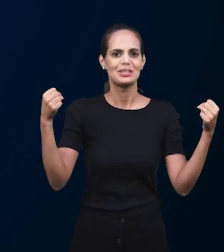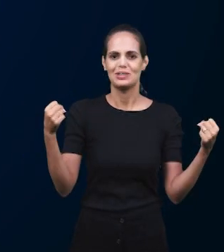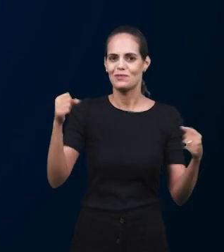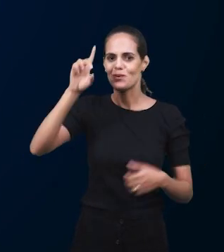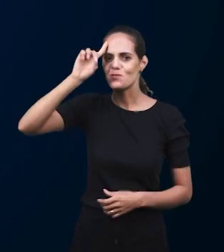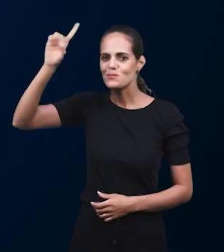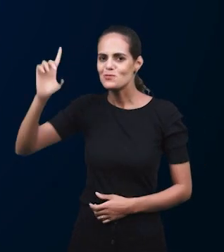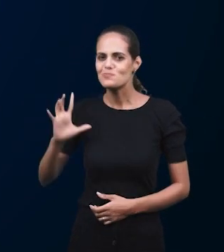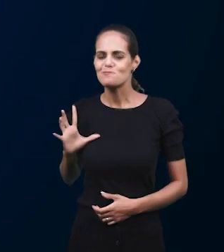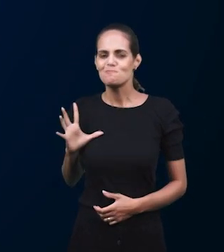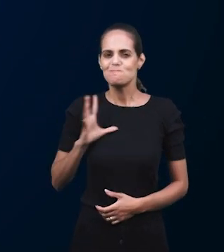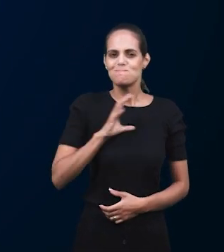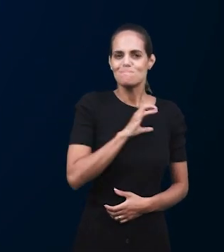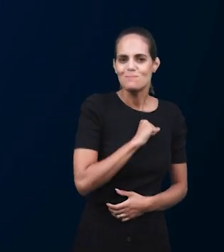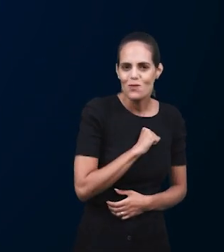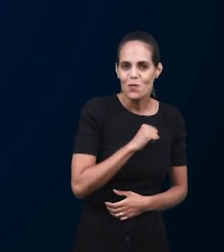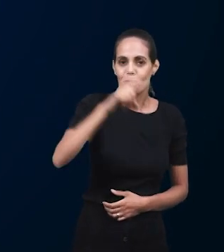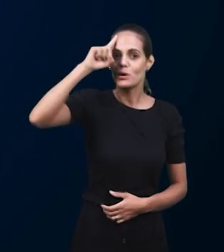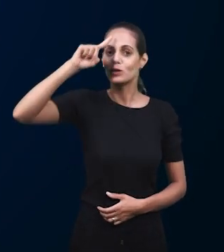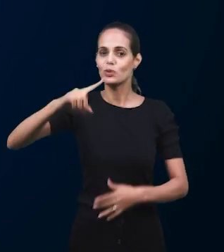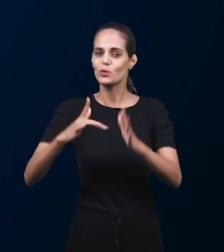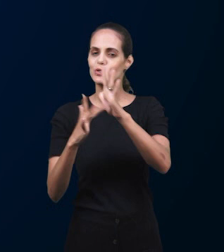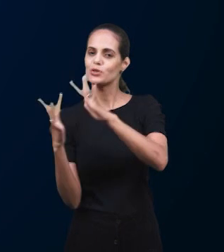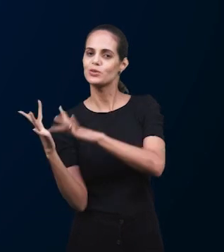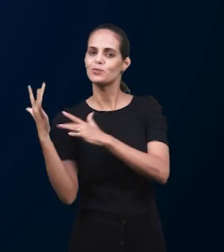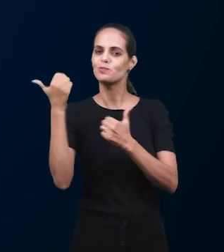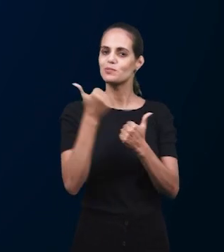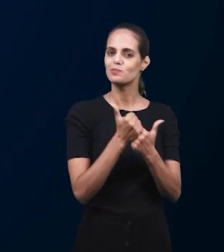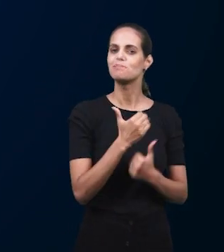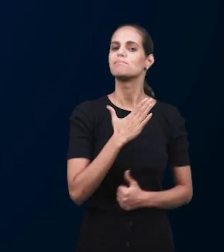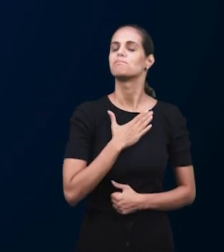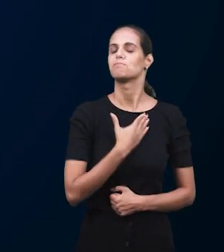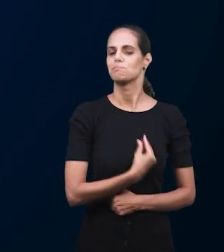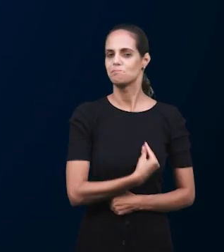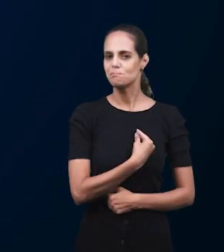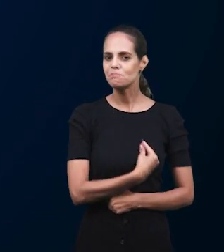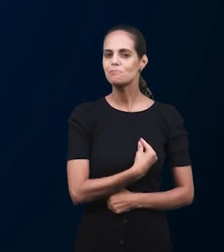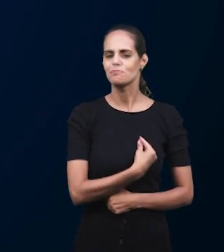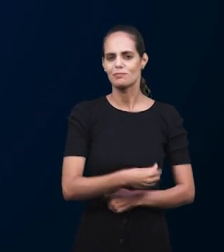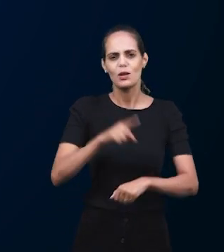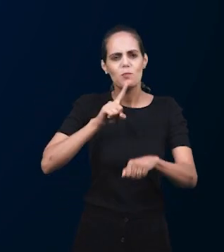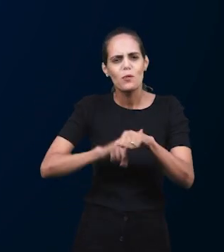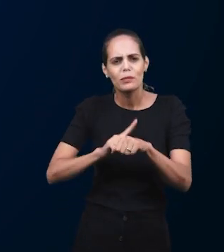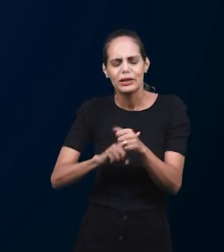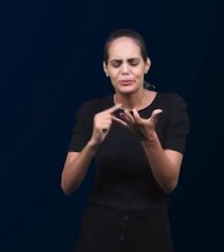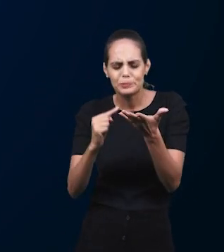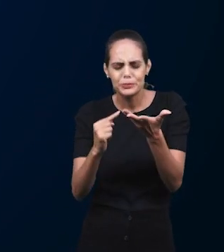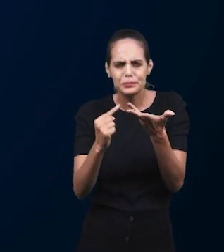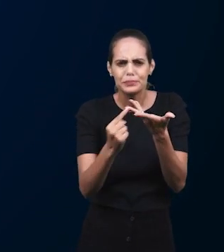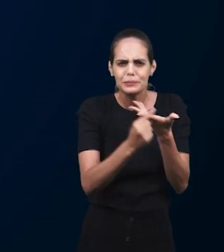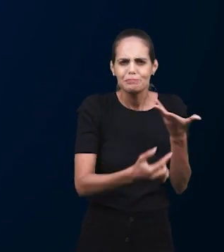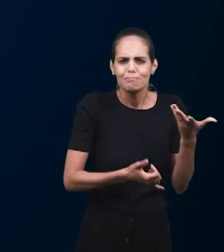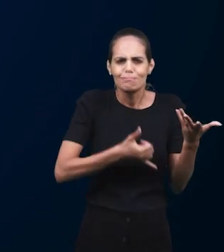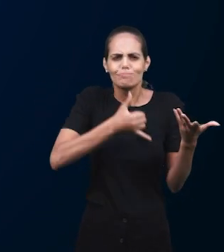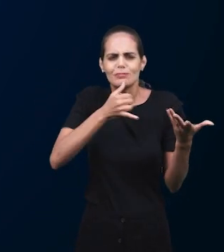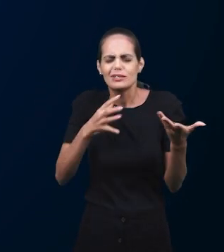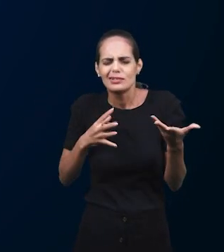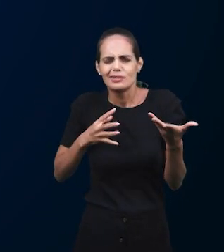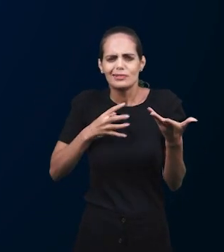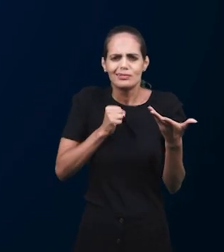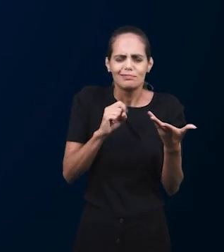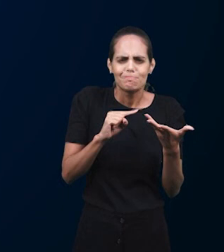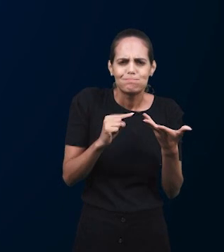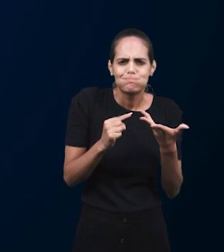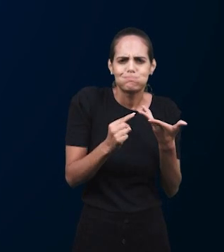любовь Божия, с которой Он отдал Свою Сыну, чтобы Он умер за меня.